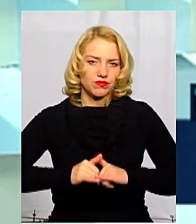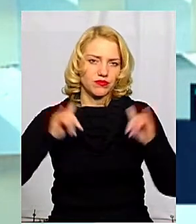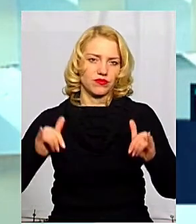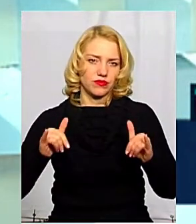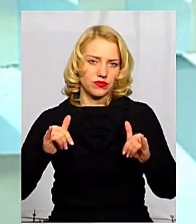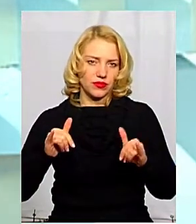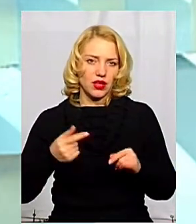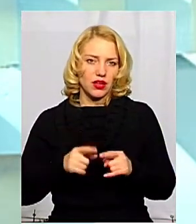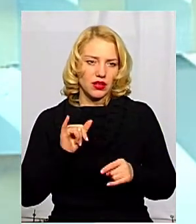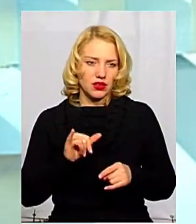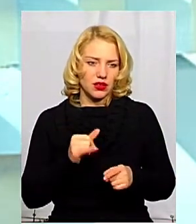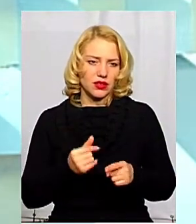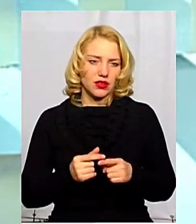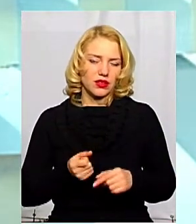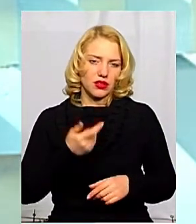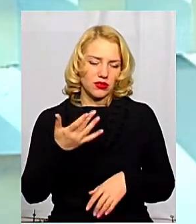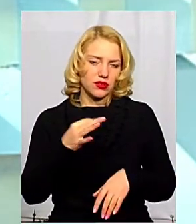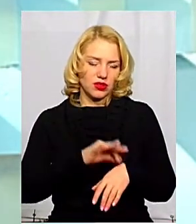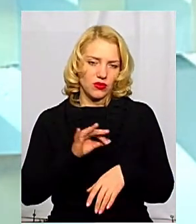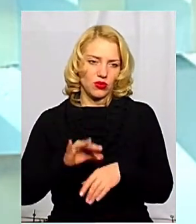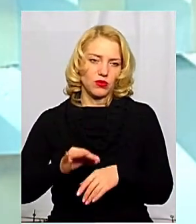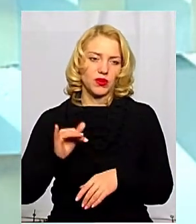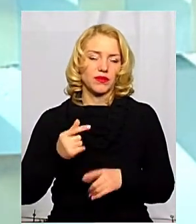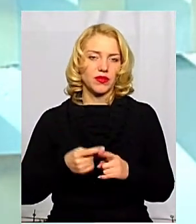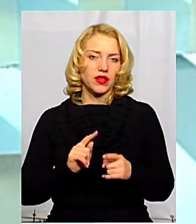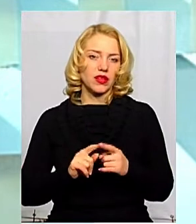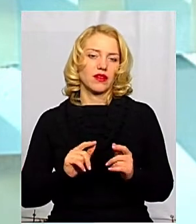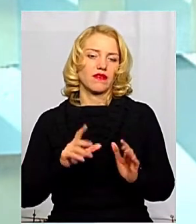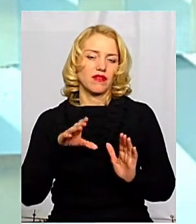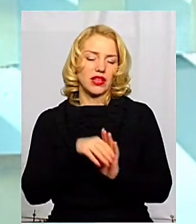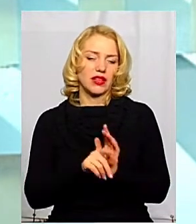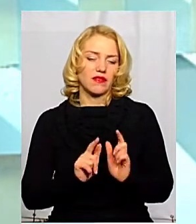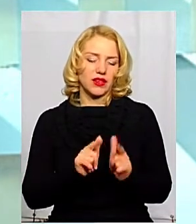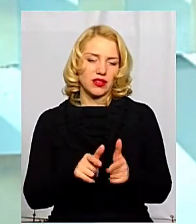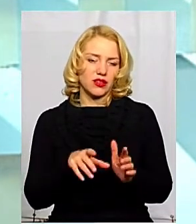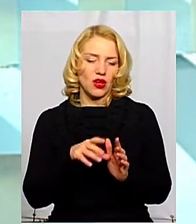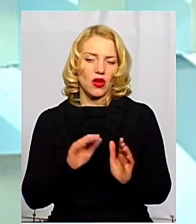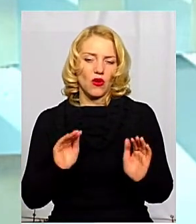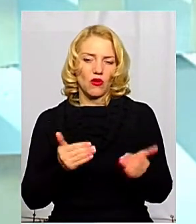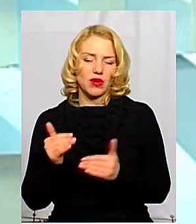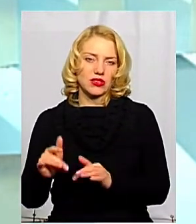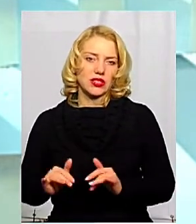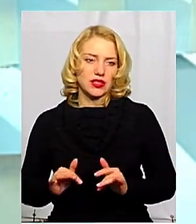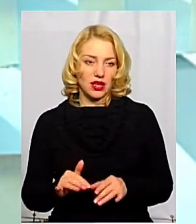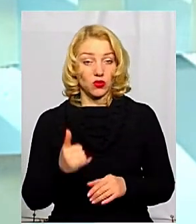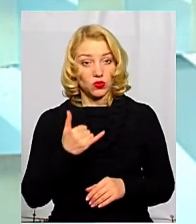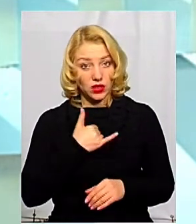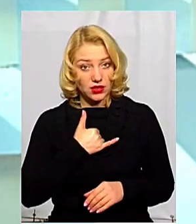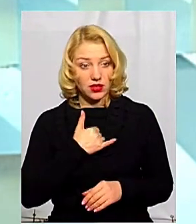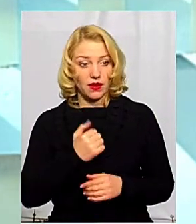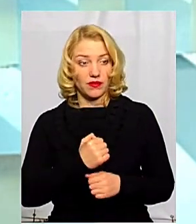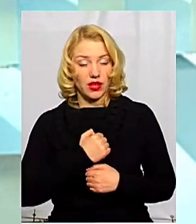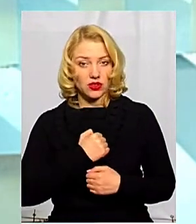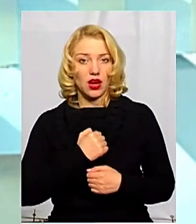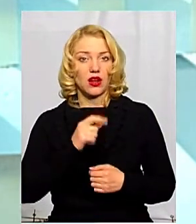кількості хворих. І введення обмежувальних заходів, тих чи інших обмежувальних заходів. У нас, на жаль,